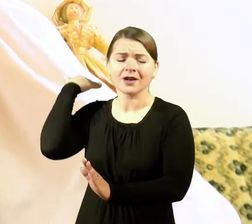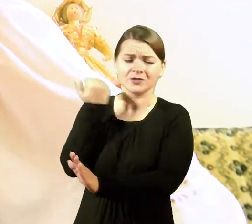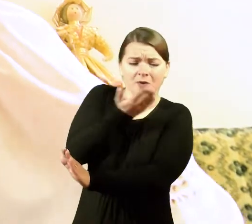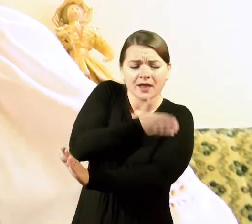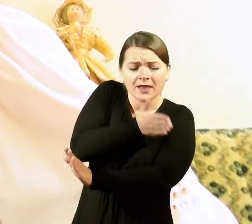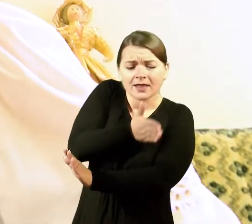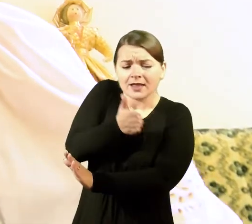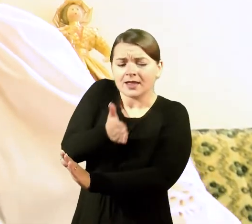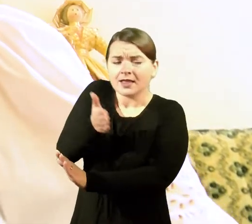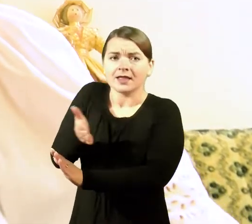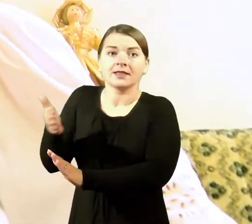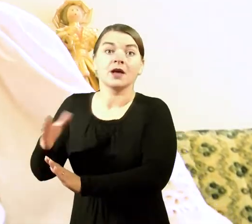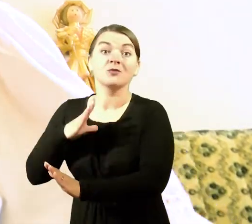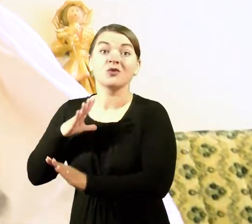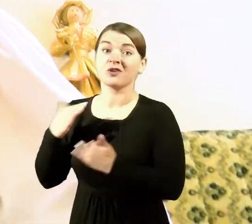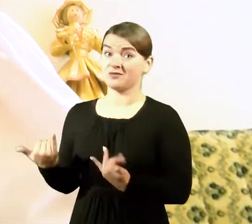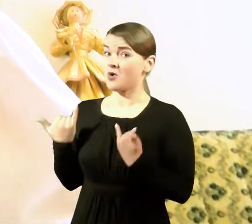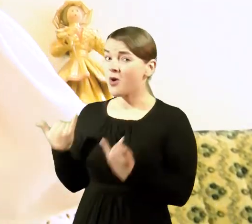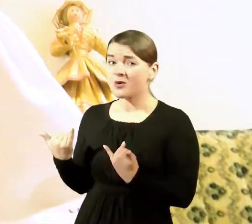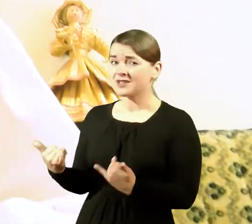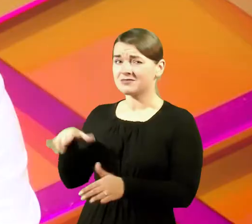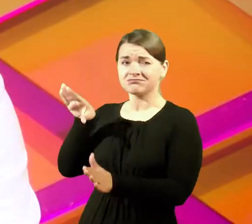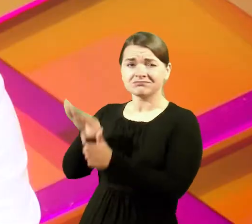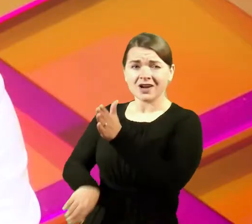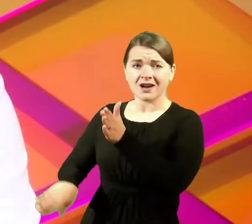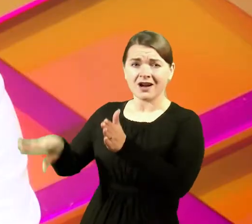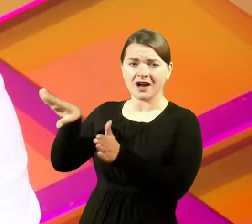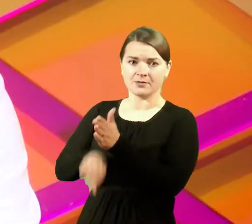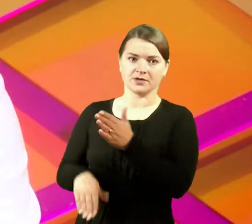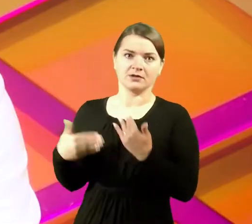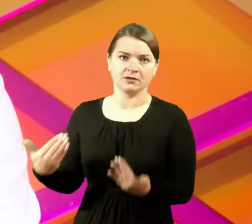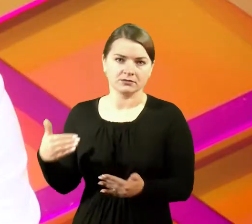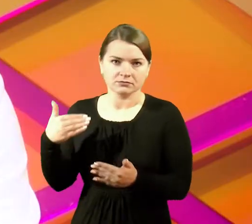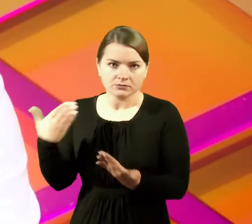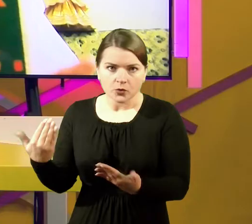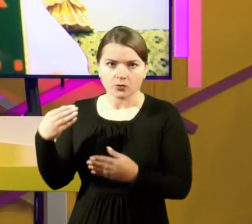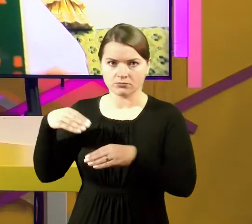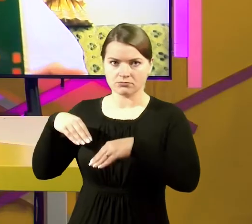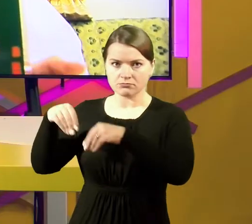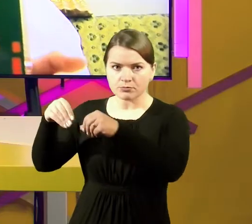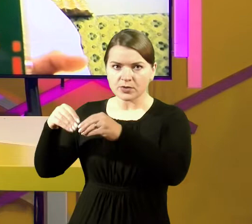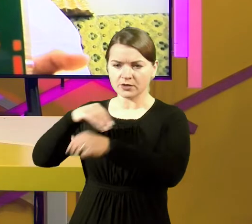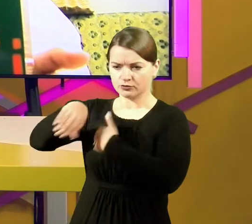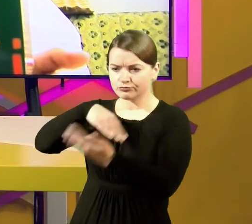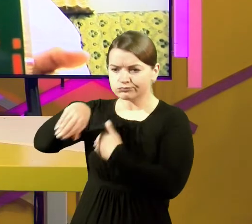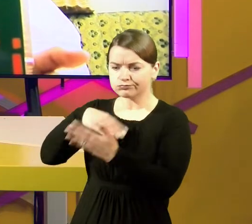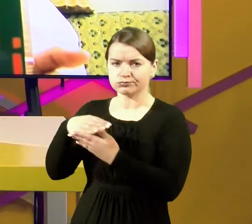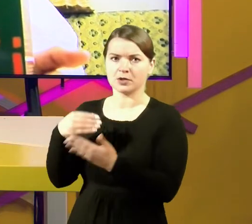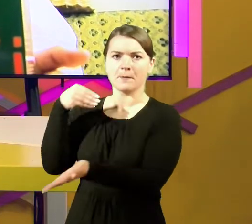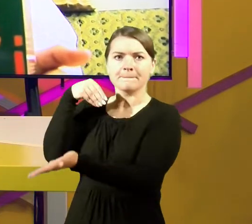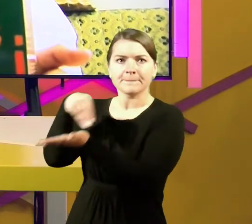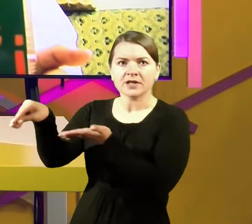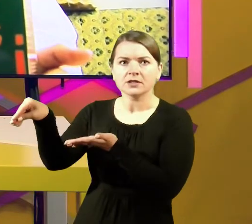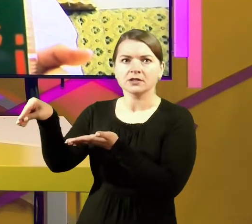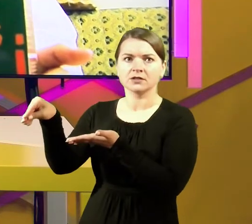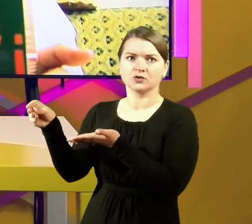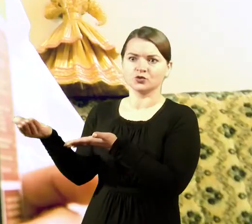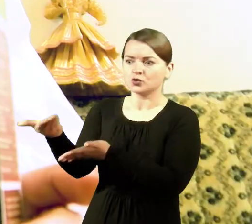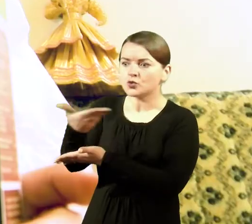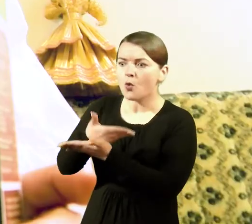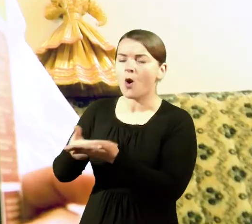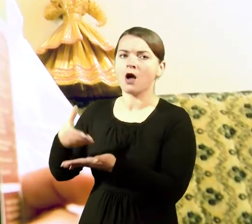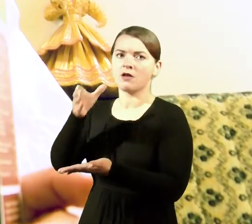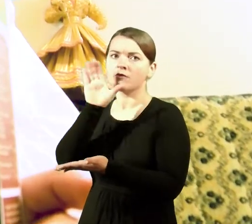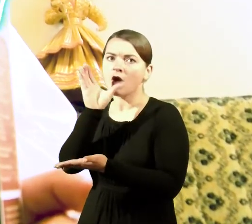senais laikais. O dabar labaigi paprasta, va, pasiėmė savo miltų nišini duonai,